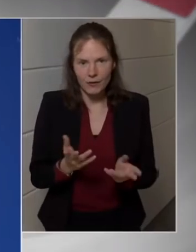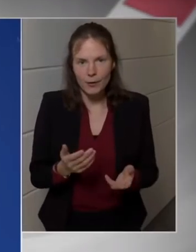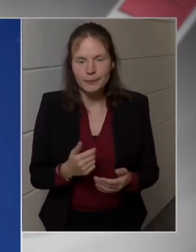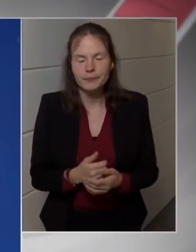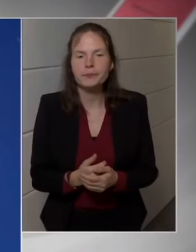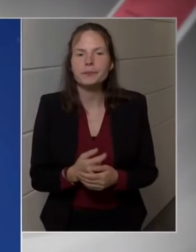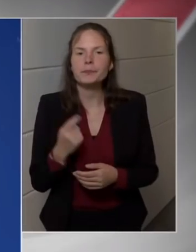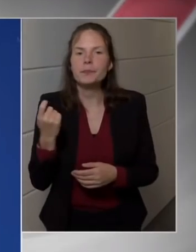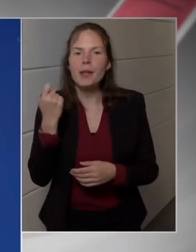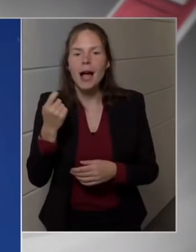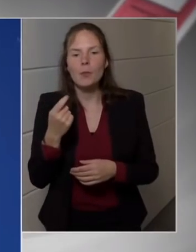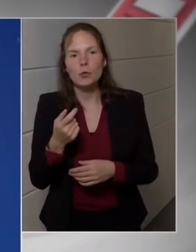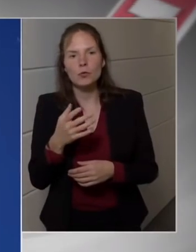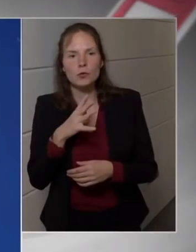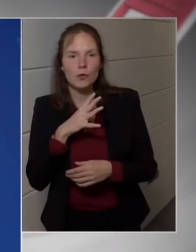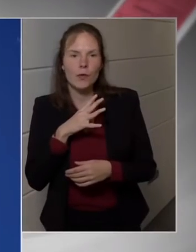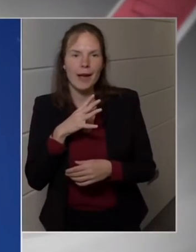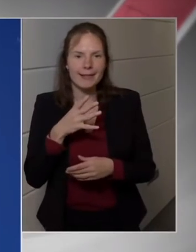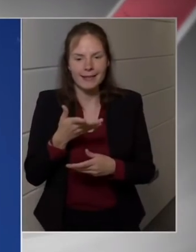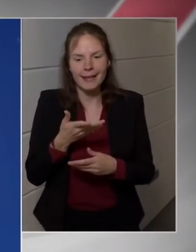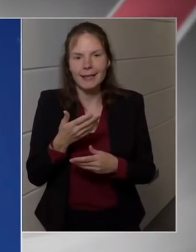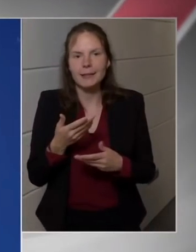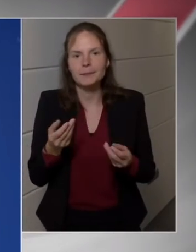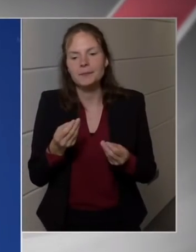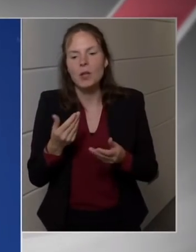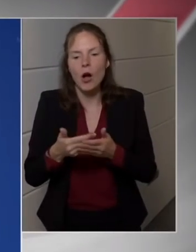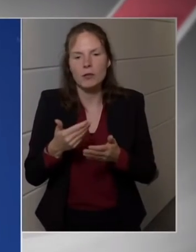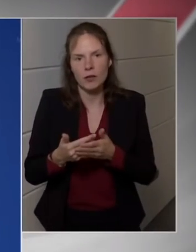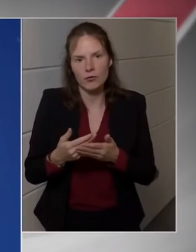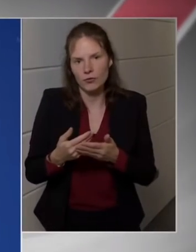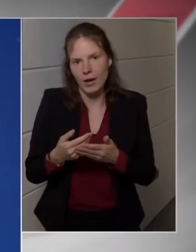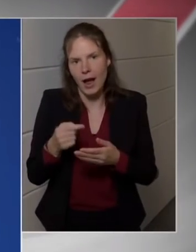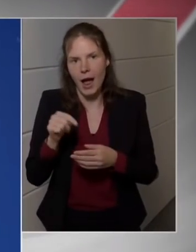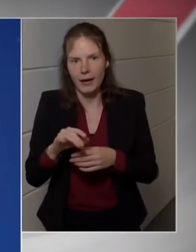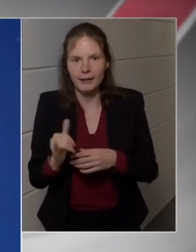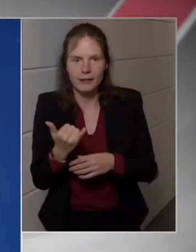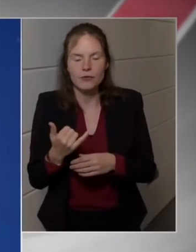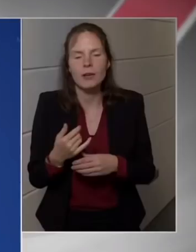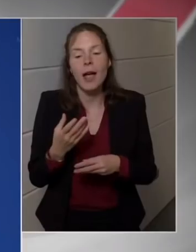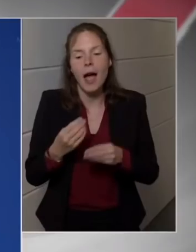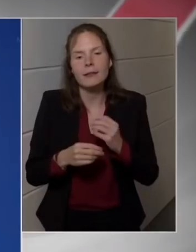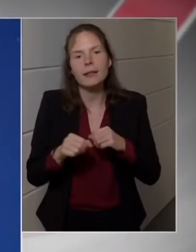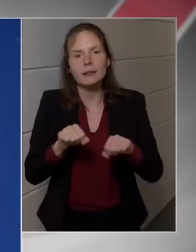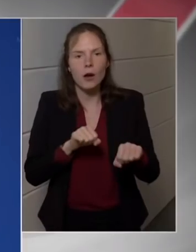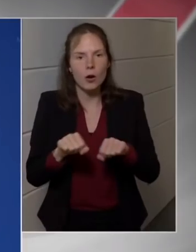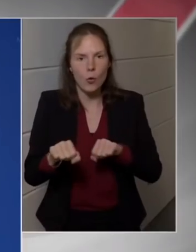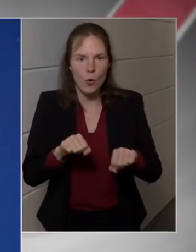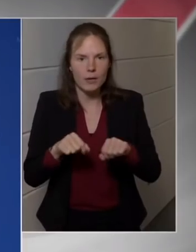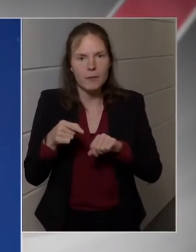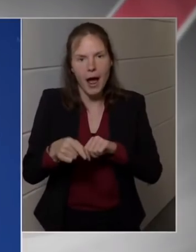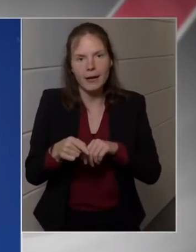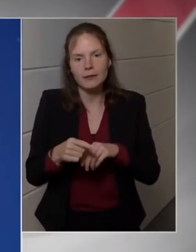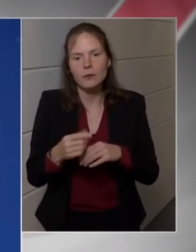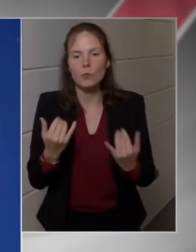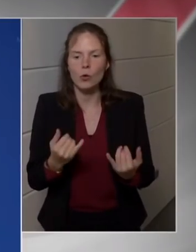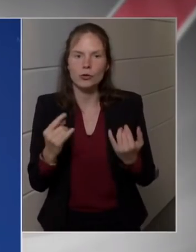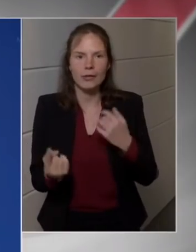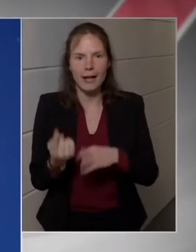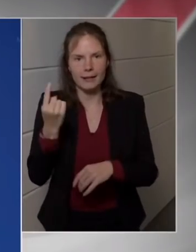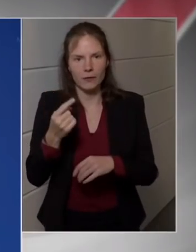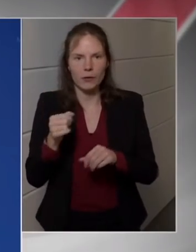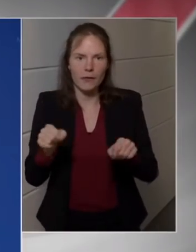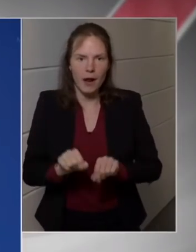mindeddig fennt tudta tartani a rezsicsökkentést. Most azonban van egy háborús veszélyhelyzet. A háborús